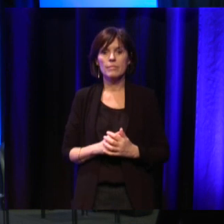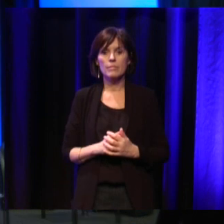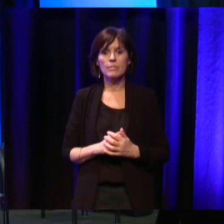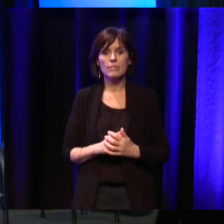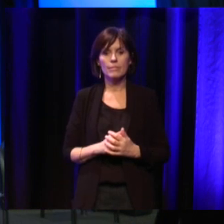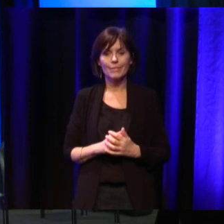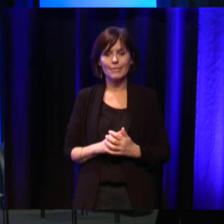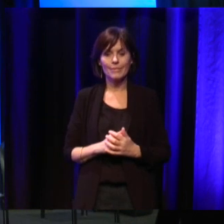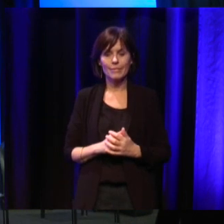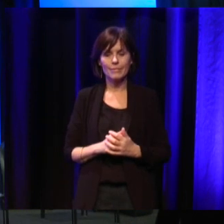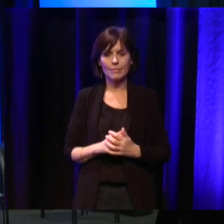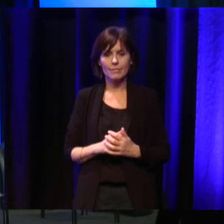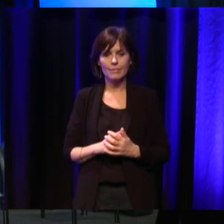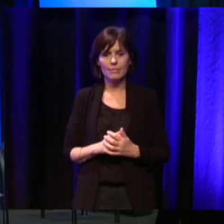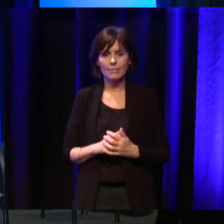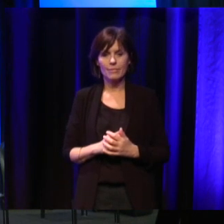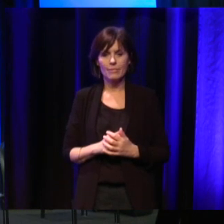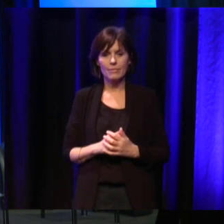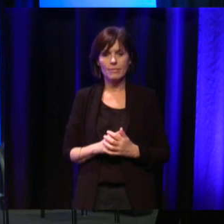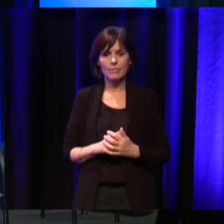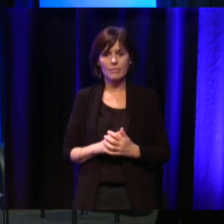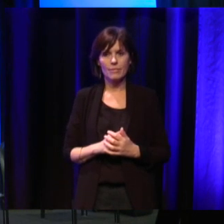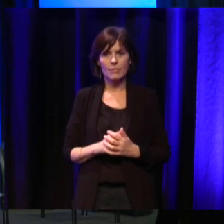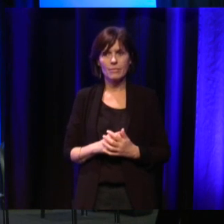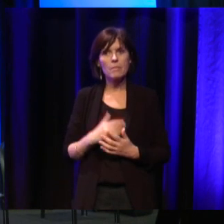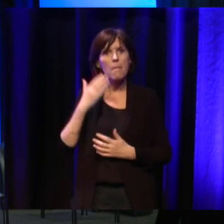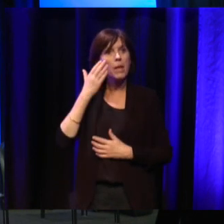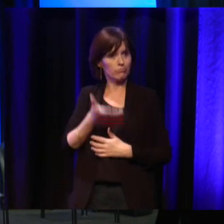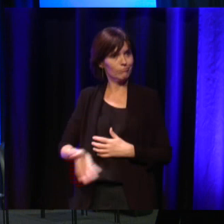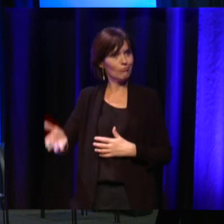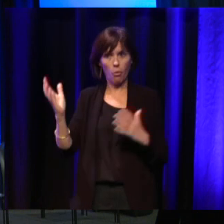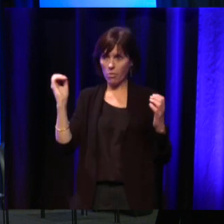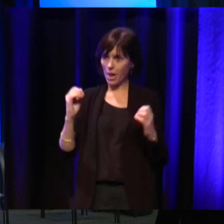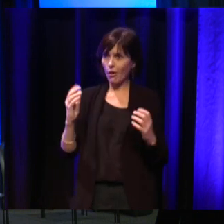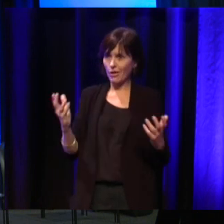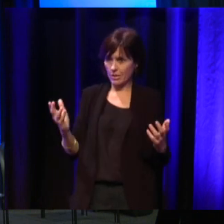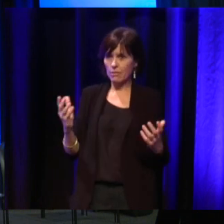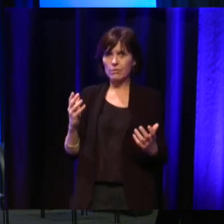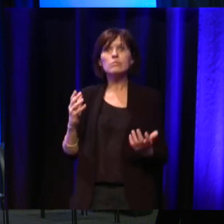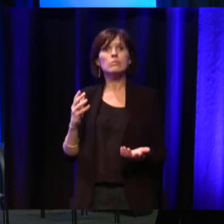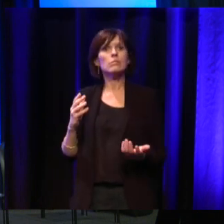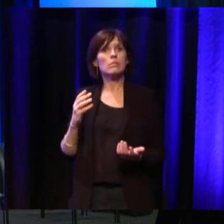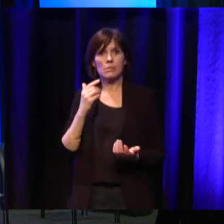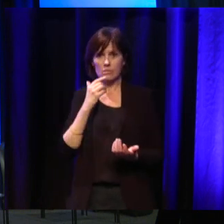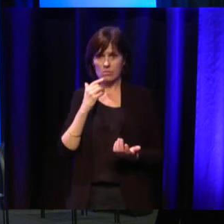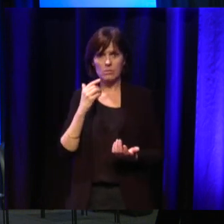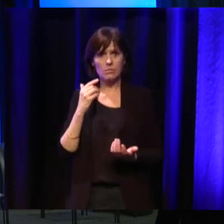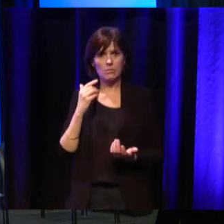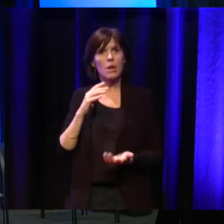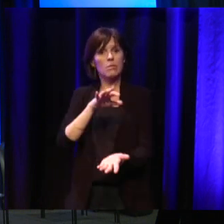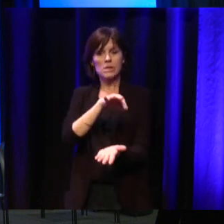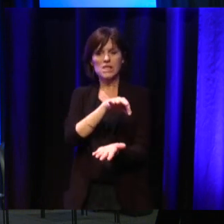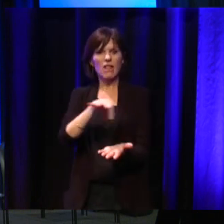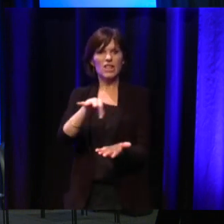Donc, si on est d'accord sur ce sujet-là, il y une stratégie maladie neurodégénérative qui va être